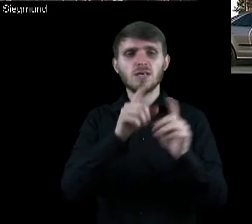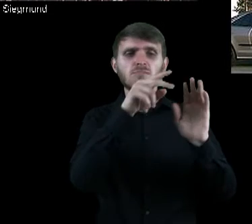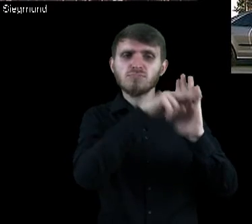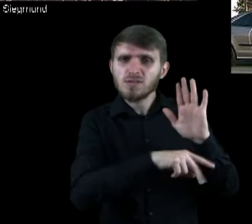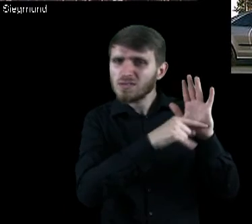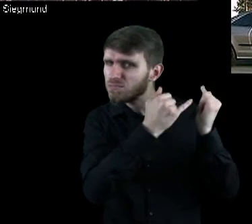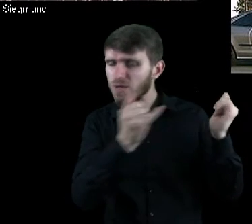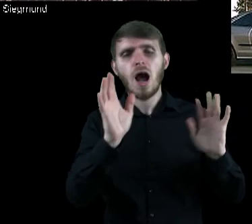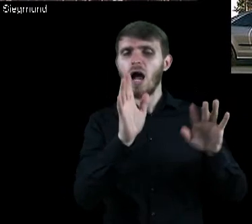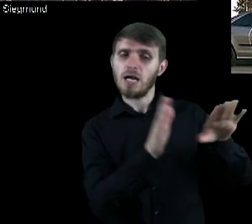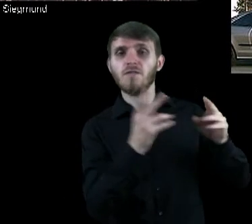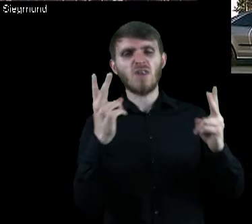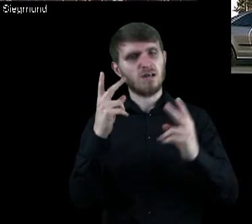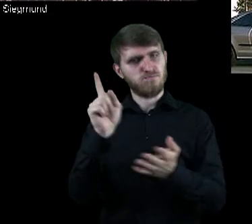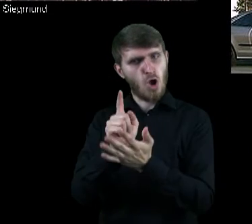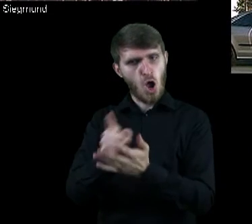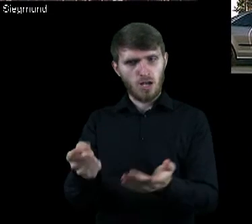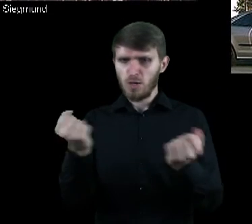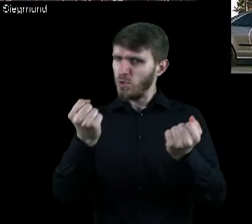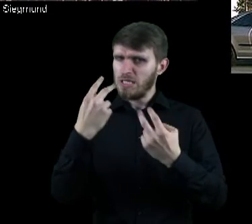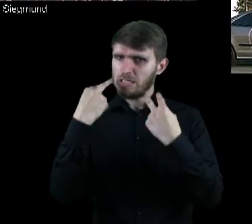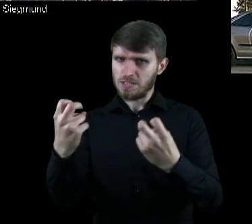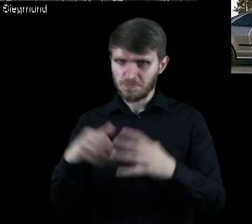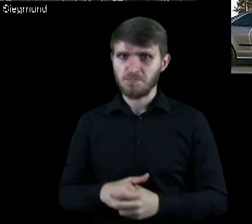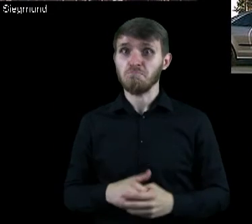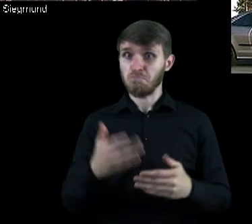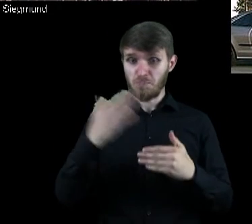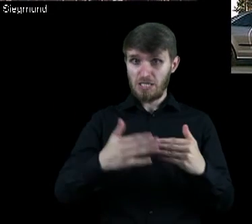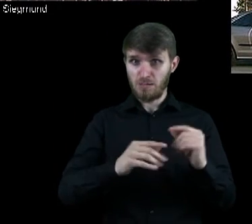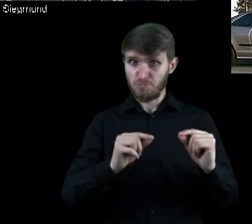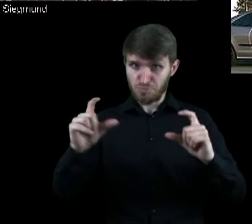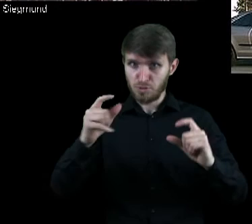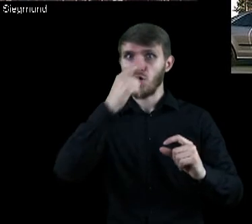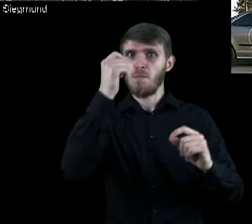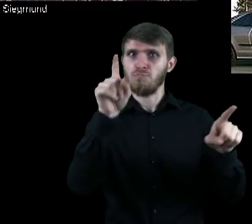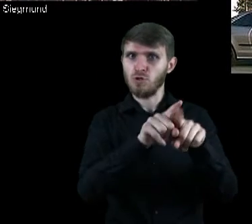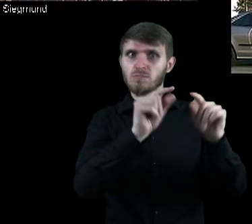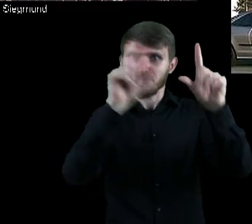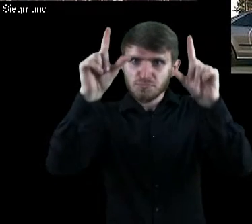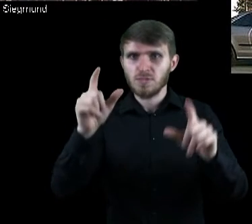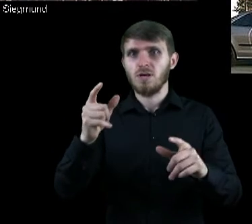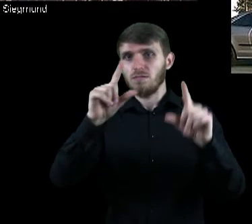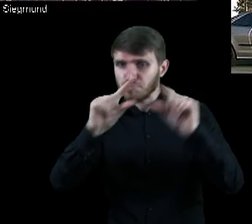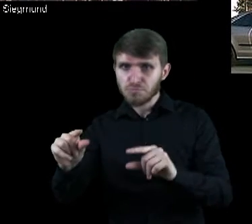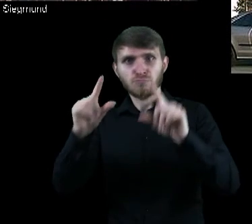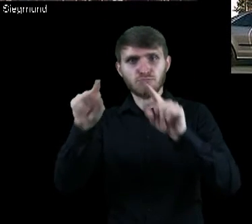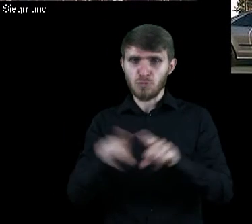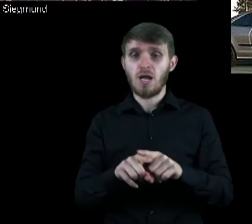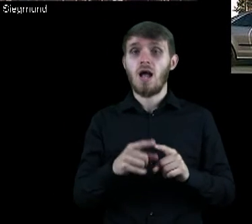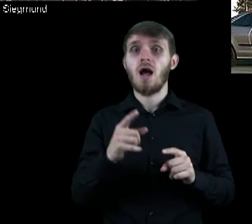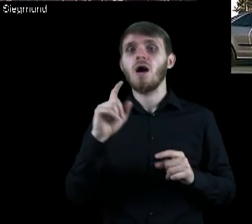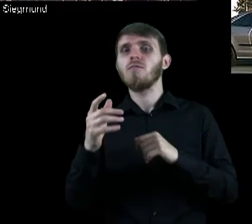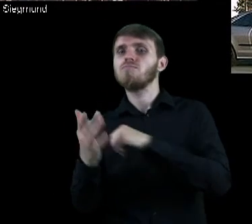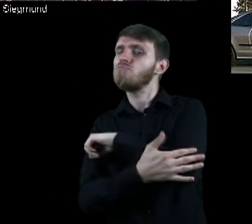I czasem też różne przepisy, ale głównie chodzi o podatki. Widać, że cena benzyny rośnie, gdy rośnie cena